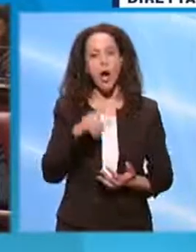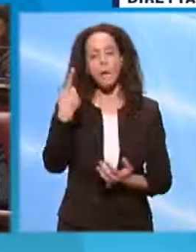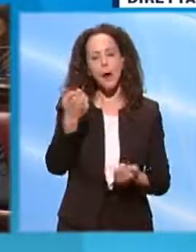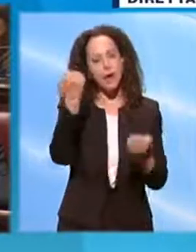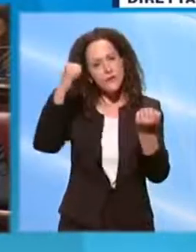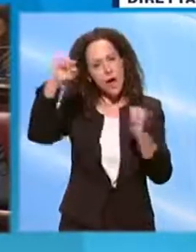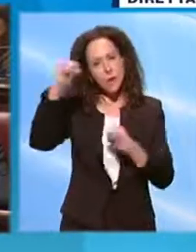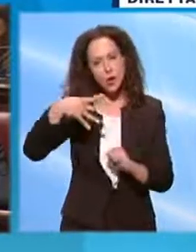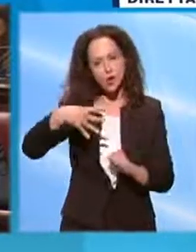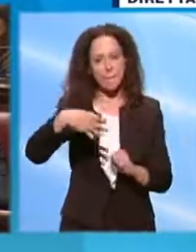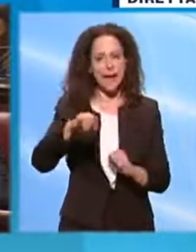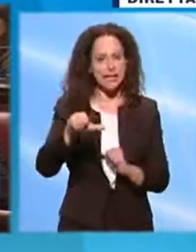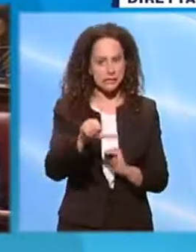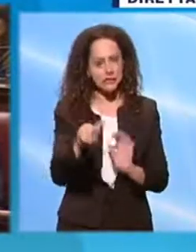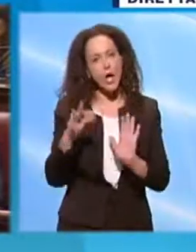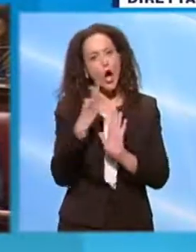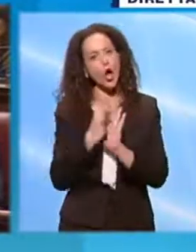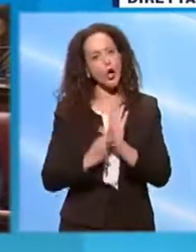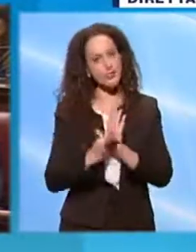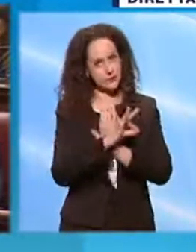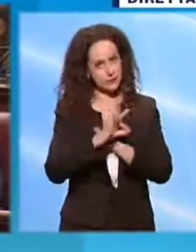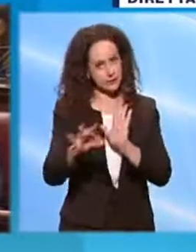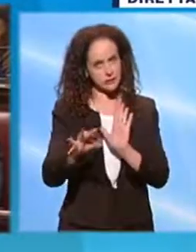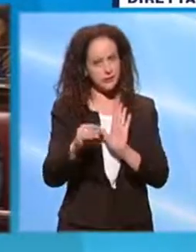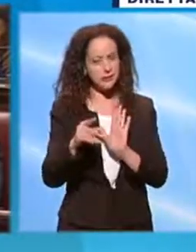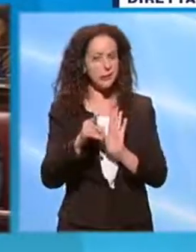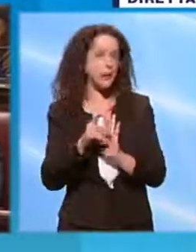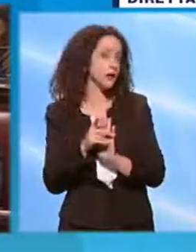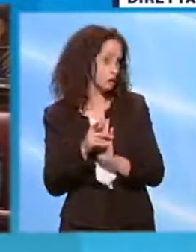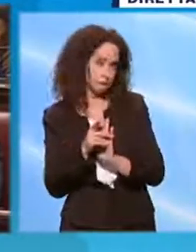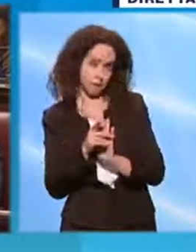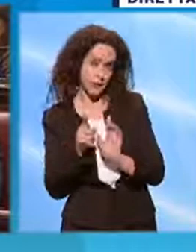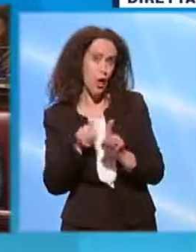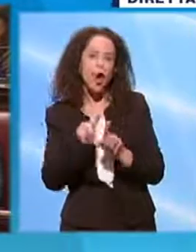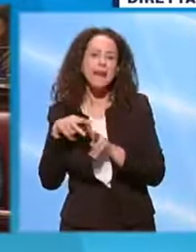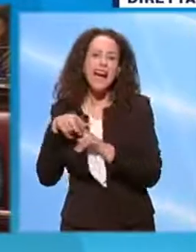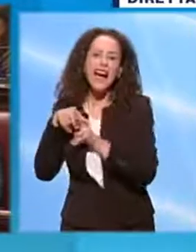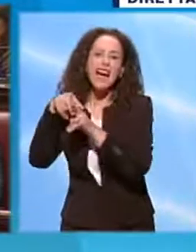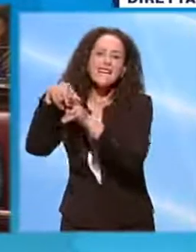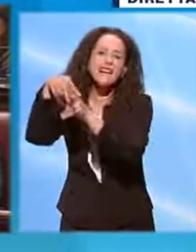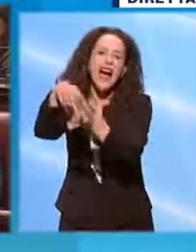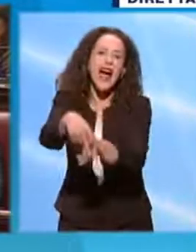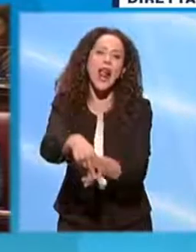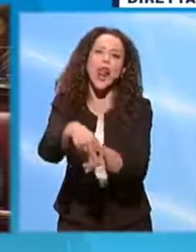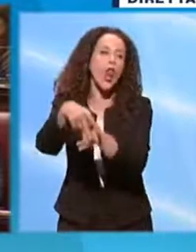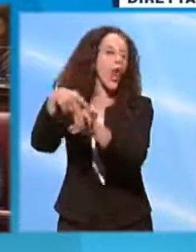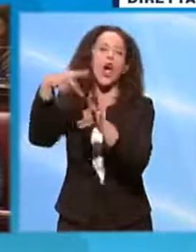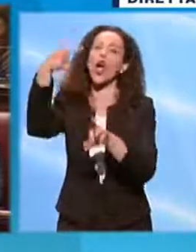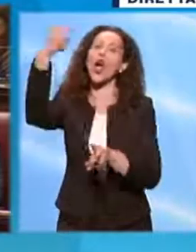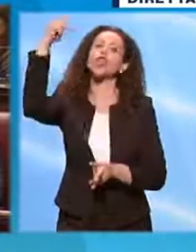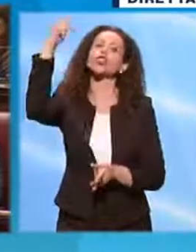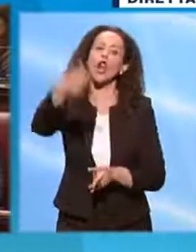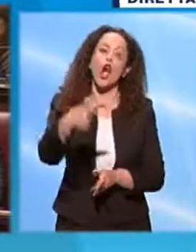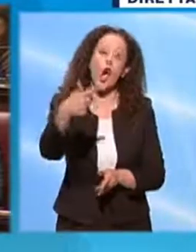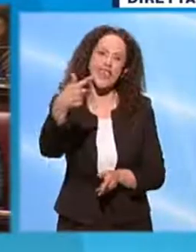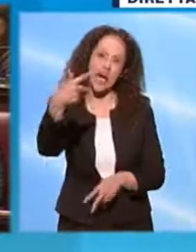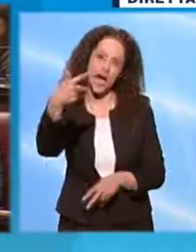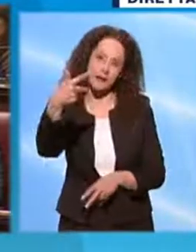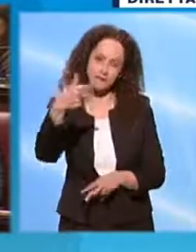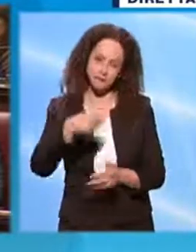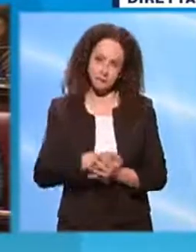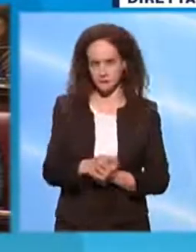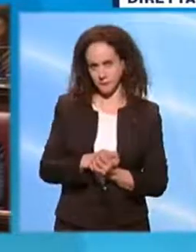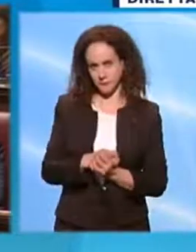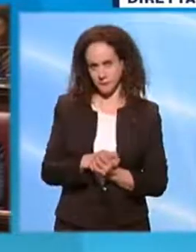senza condizionalità che è un cavallo di troica. Allora a me fa sorridere che, sentito anche